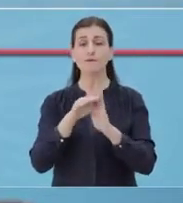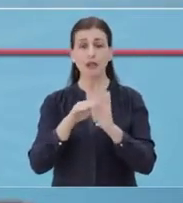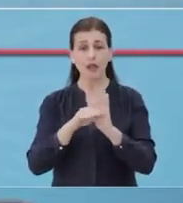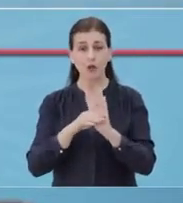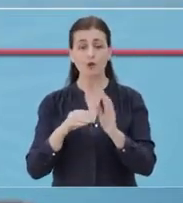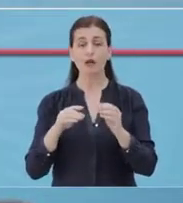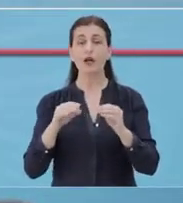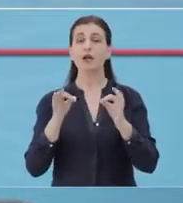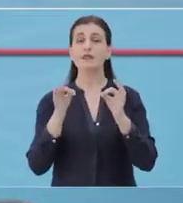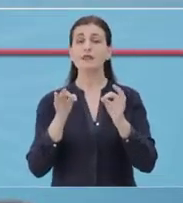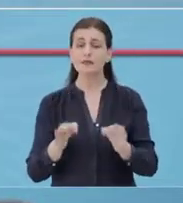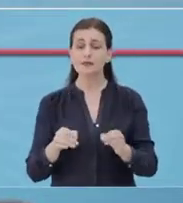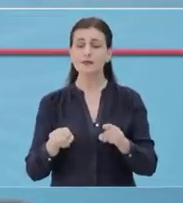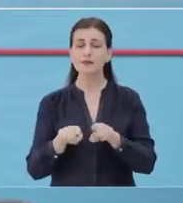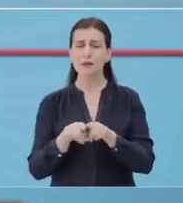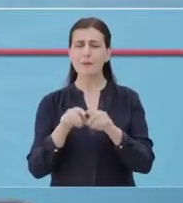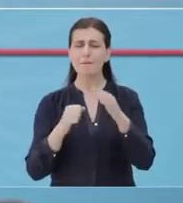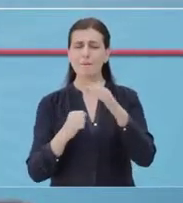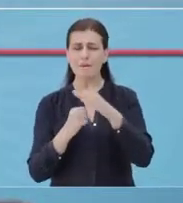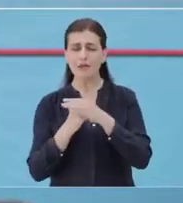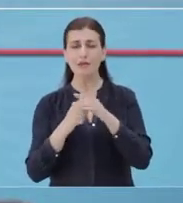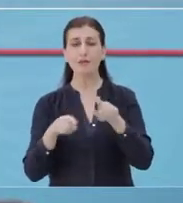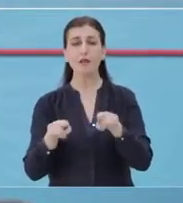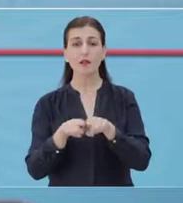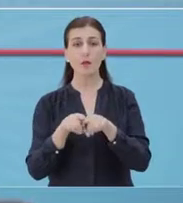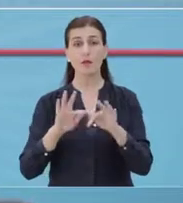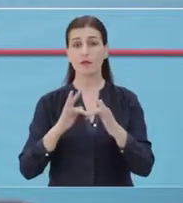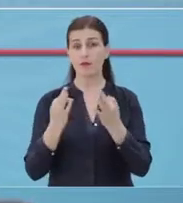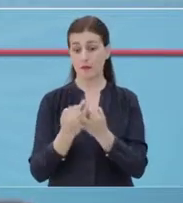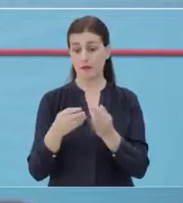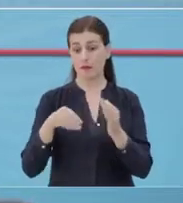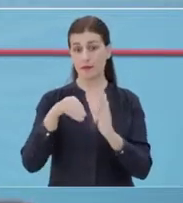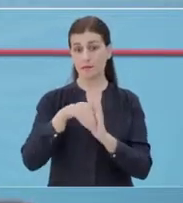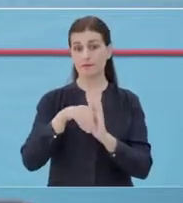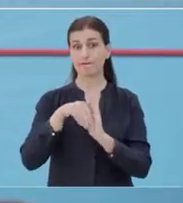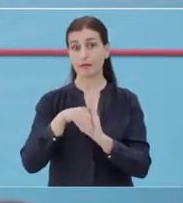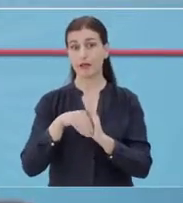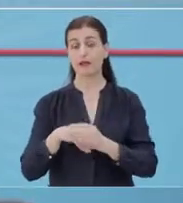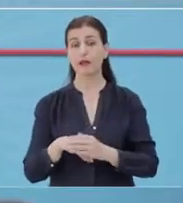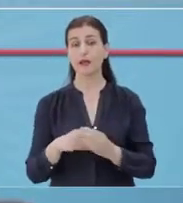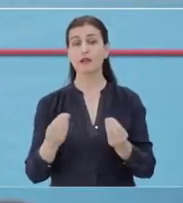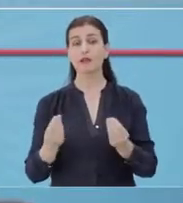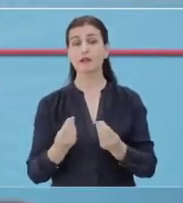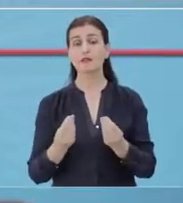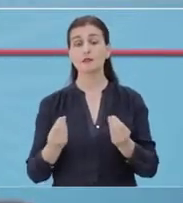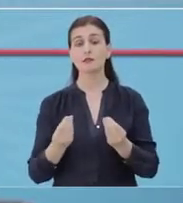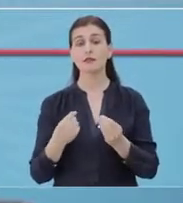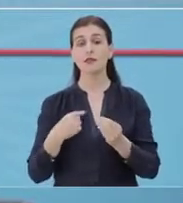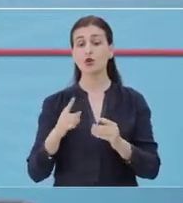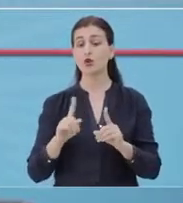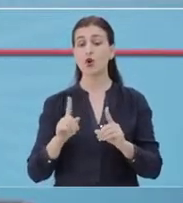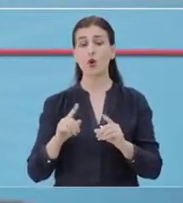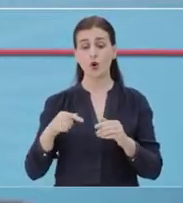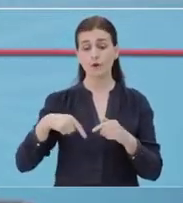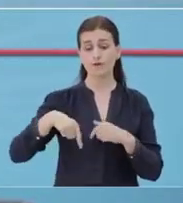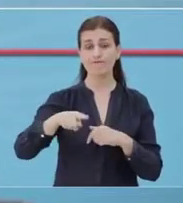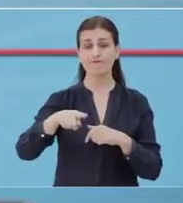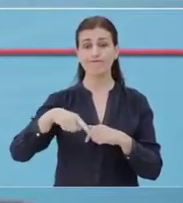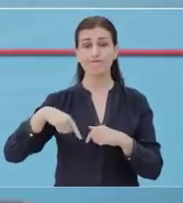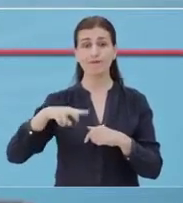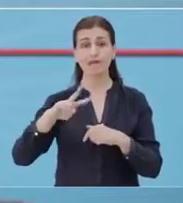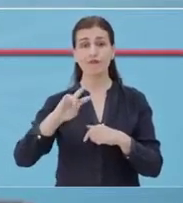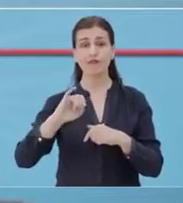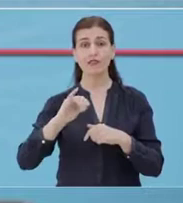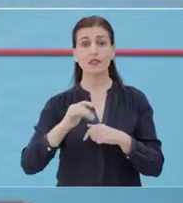kontrolit të infekcionit duhet të respektojnë maksimalisht edhe brëndaretheve familjare duke ndaluare vizitat,